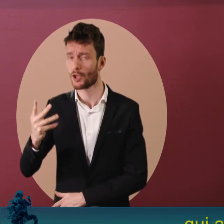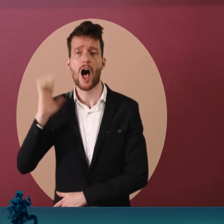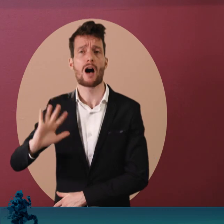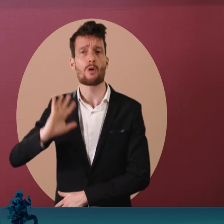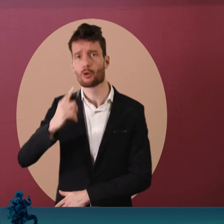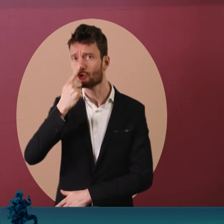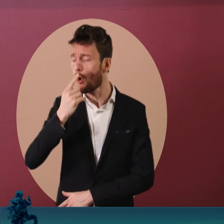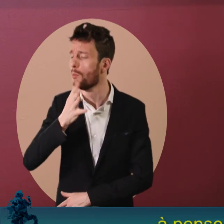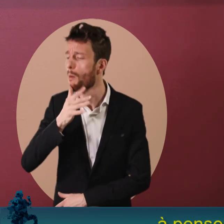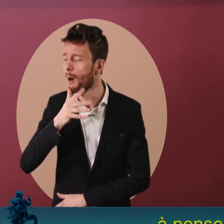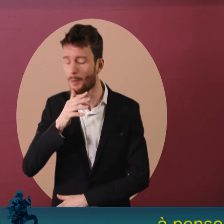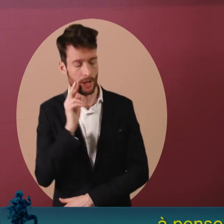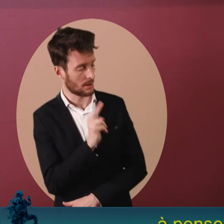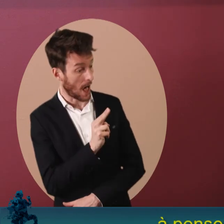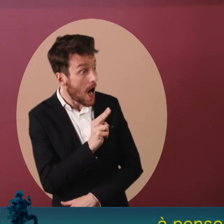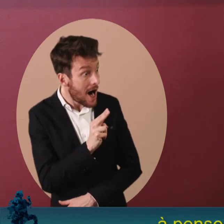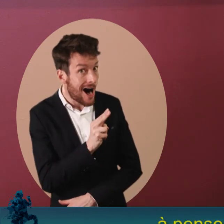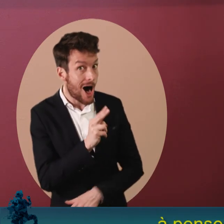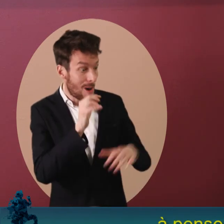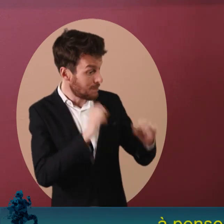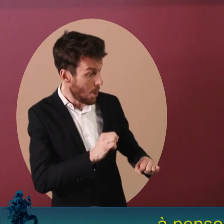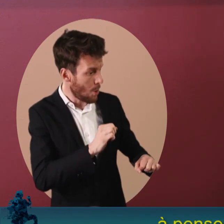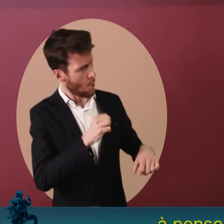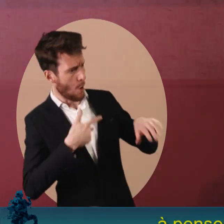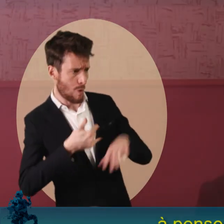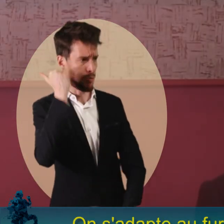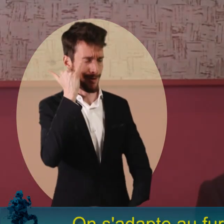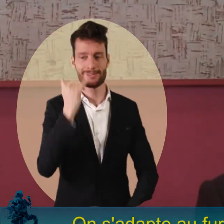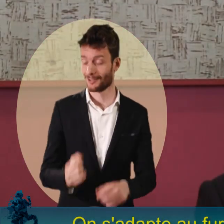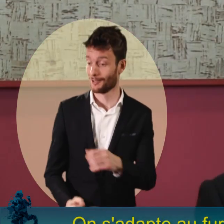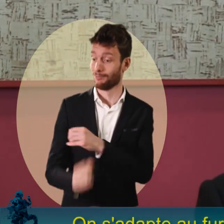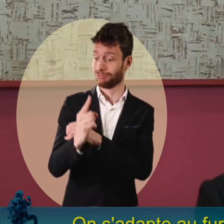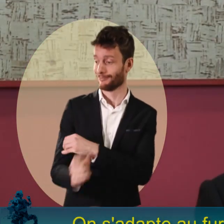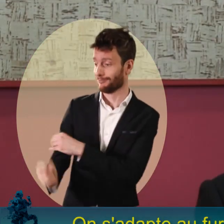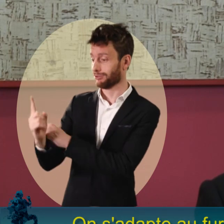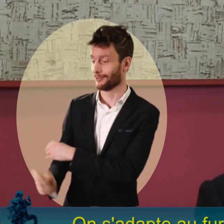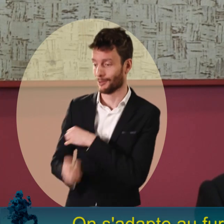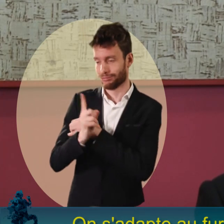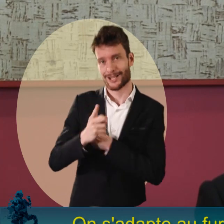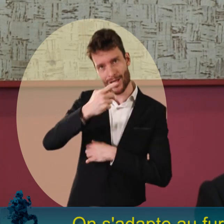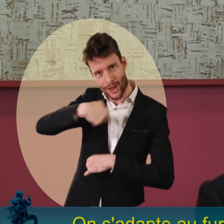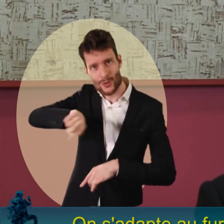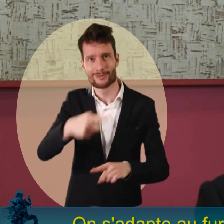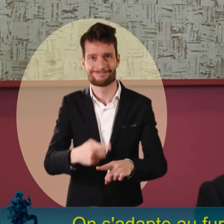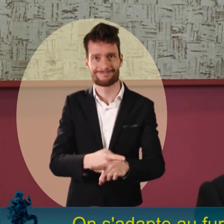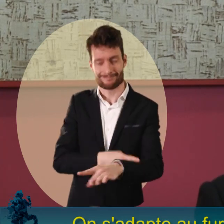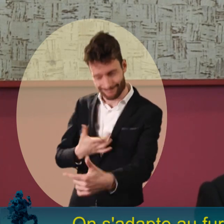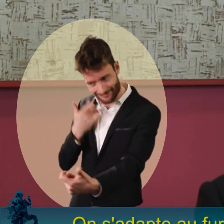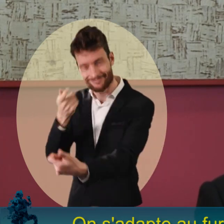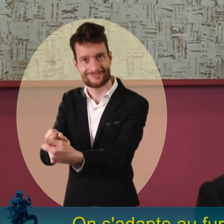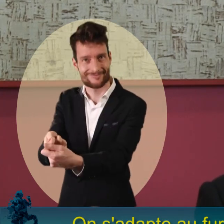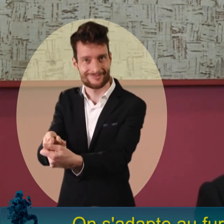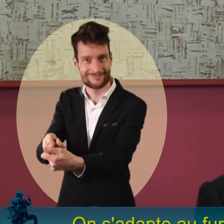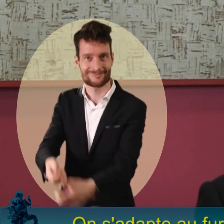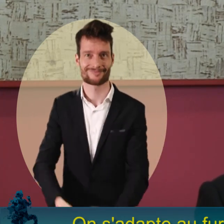handicapés, peut-être plus handicapés, à penser que oui, des études sont envisageables. On s'adapte au fur et à mesure en fonction finalement des types